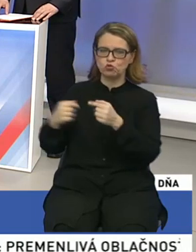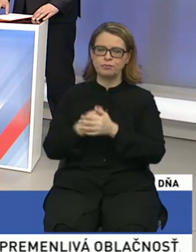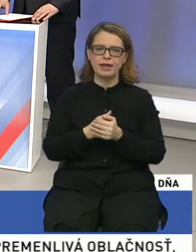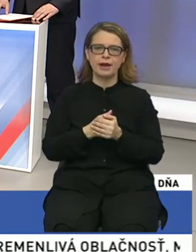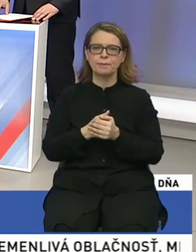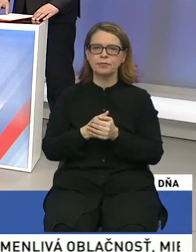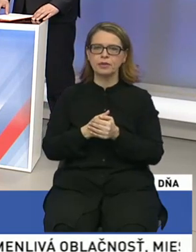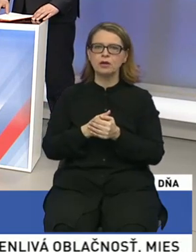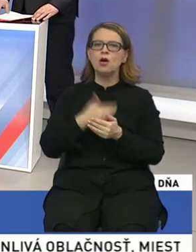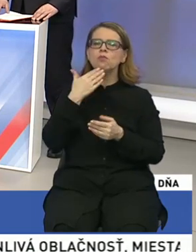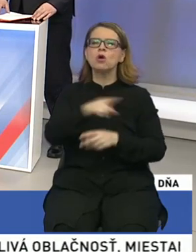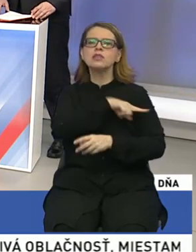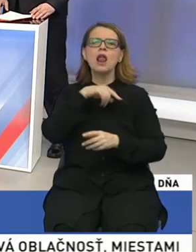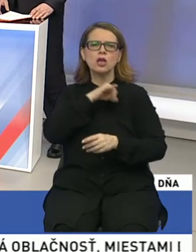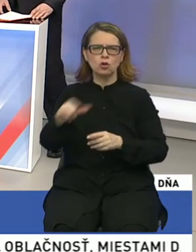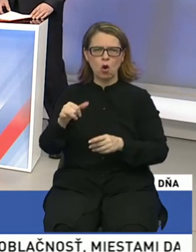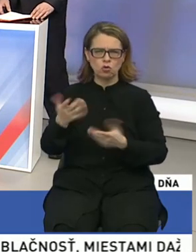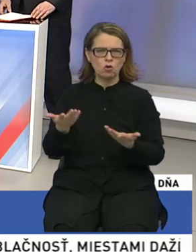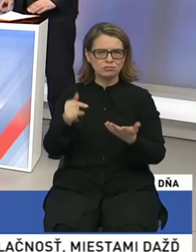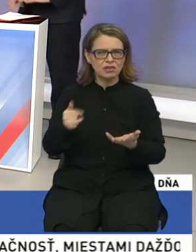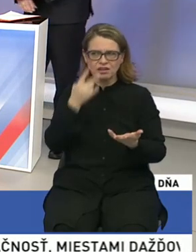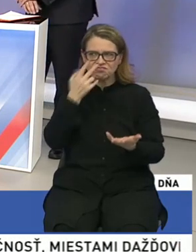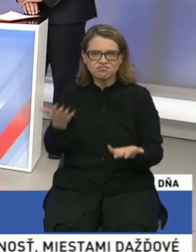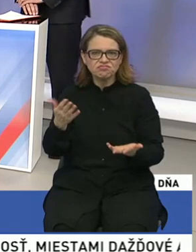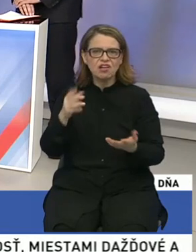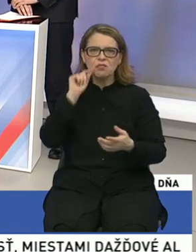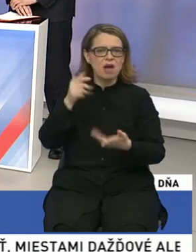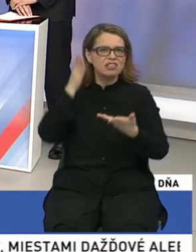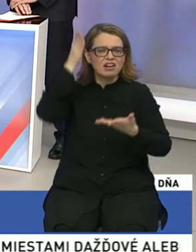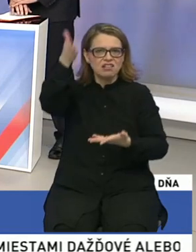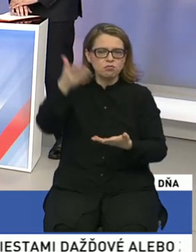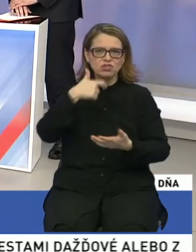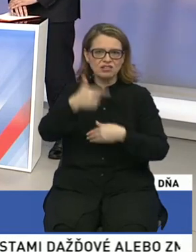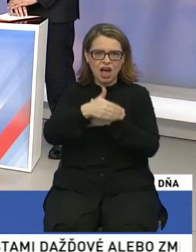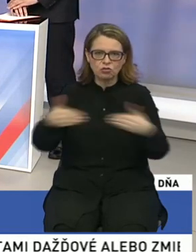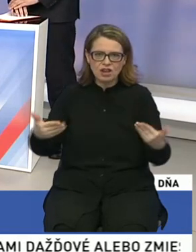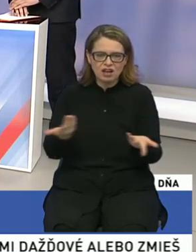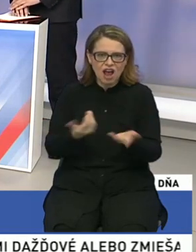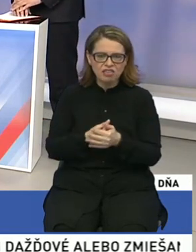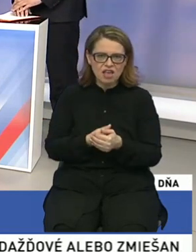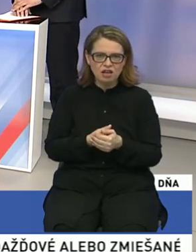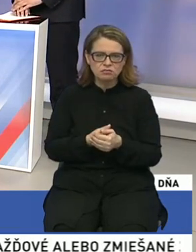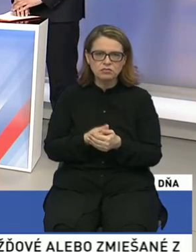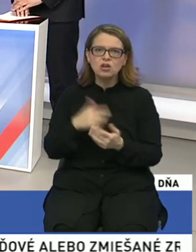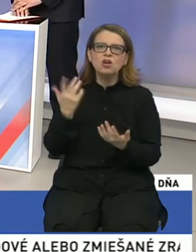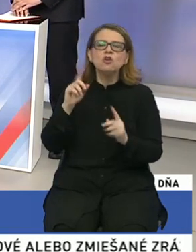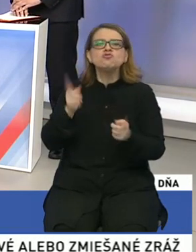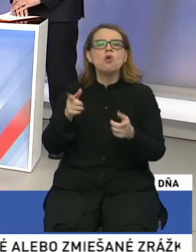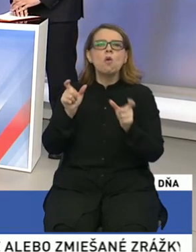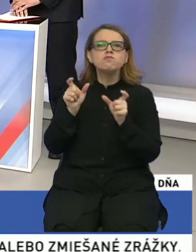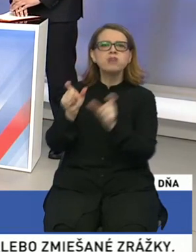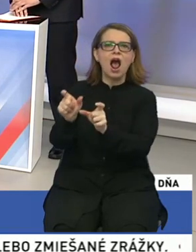dlhých rokoch hrozí, že maďarská menšina nebude mať zastúpenie v Národnej rade. Čo bránilo dohode vašich strán na predvolebnej